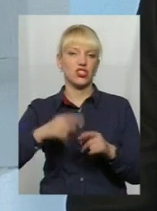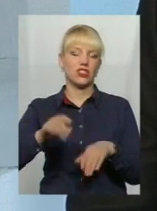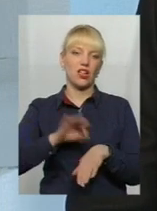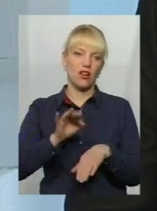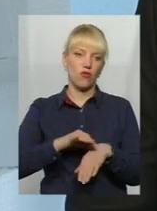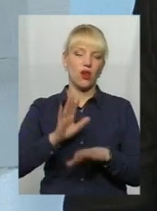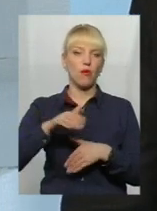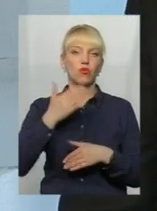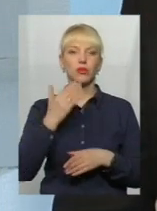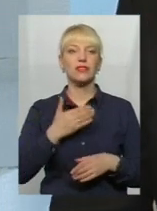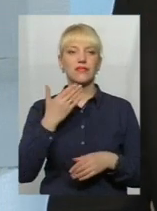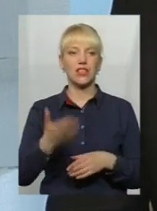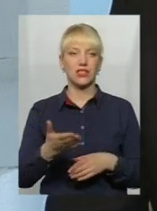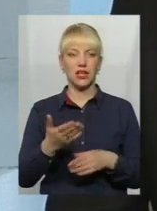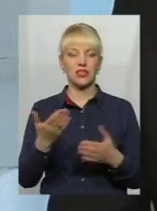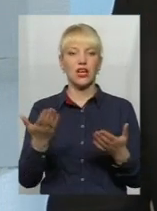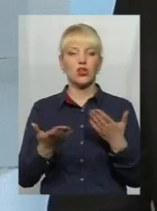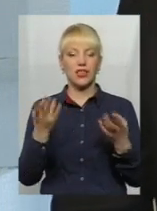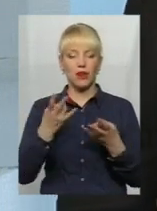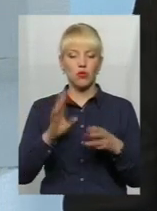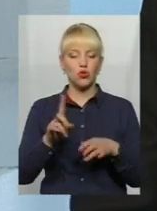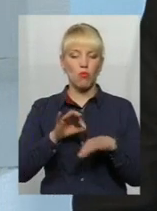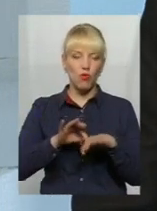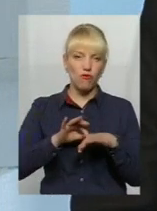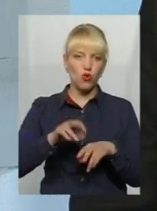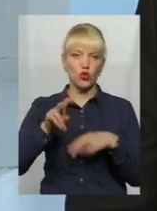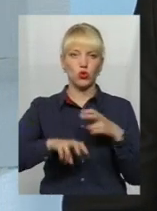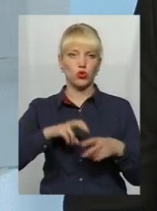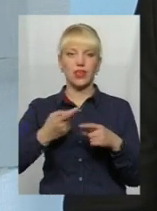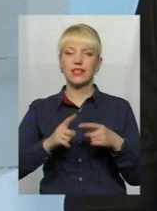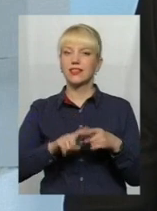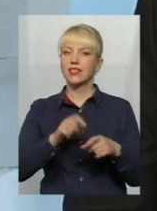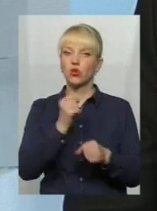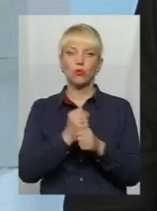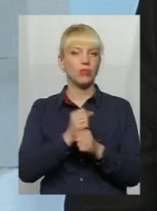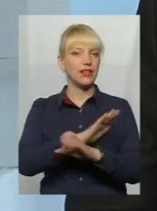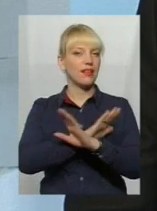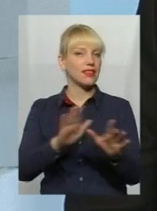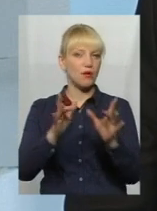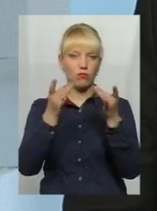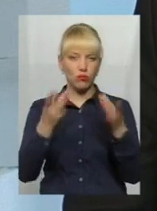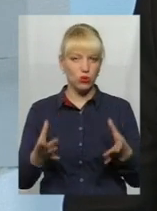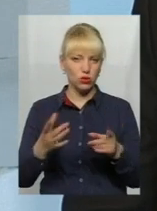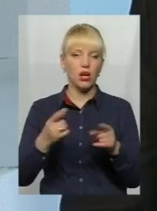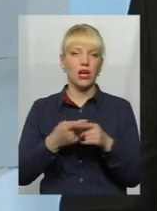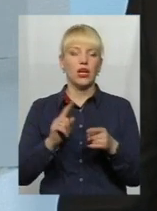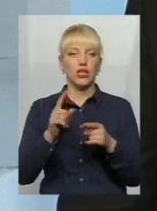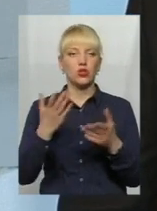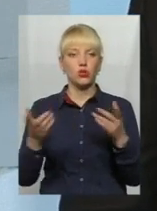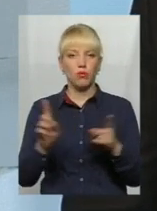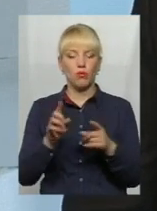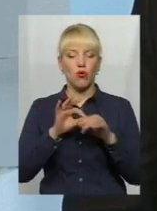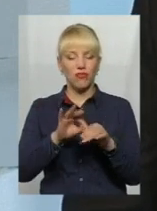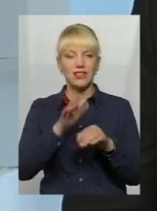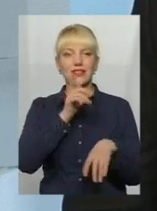і потім звертається, треба щось проводити і шукати, і це зробити досить таки непросто. Тому що, для того, щоб провести ветеринарно-санітарну експертизу,